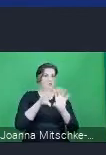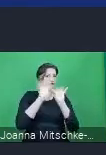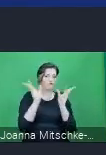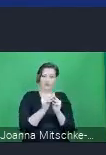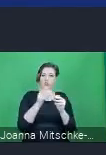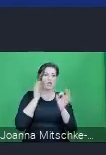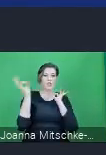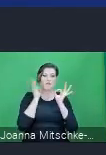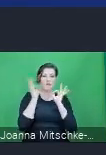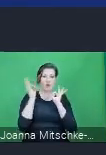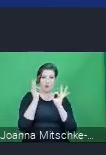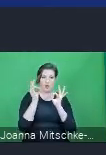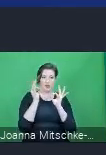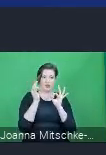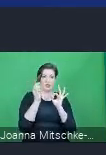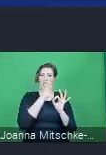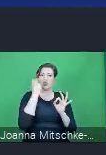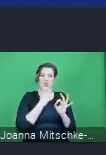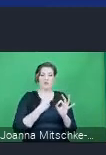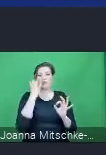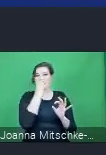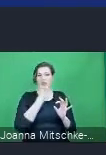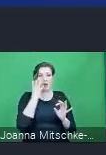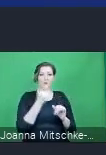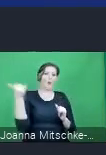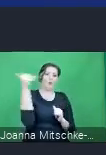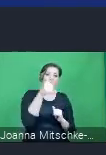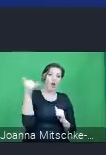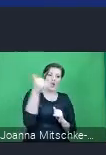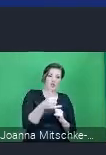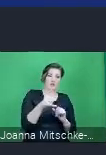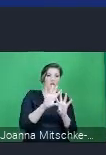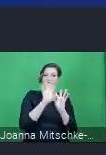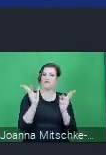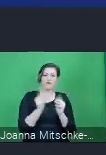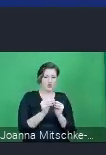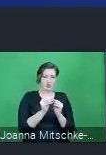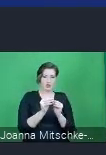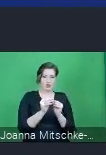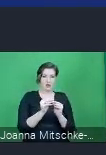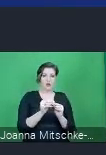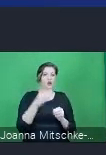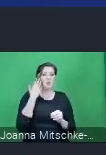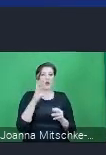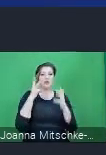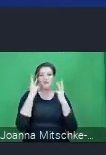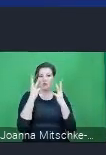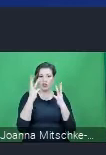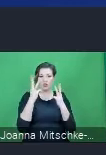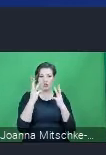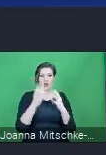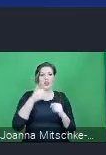lokalach w zakresie źródeł ciepła, źródeł spalania paliw w budynku lub lokalu, o nominalnej mocy, nieprzekraczające jednego